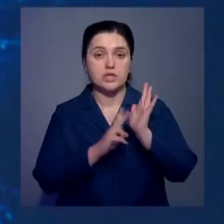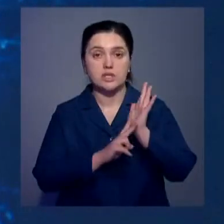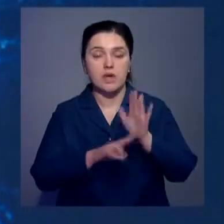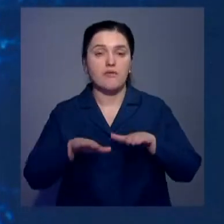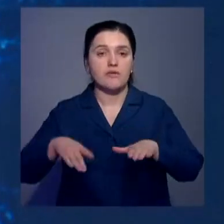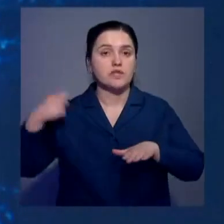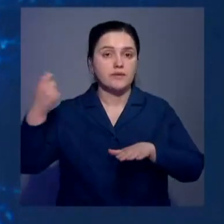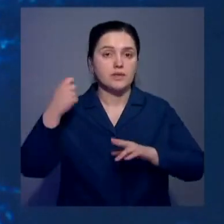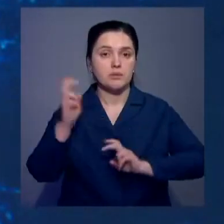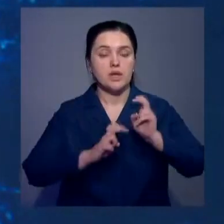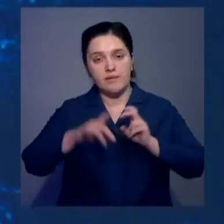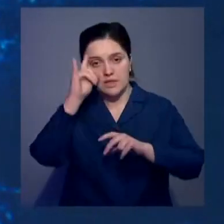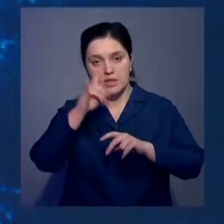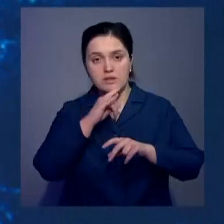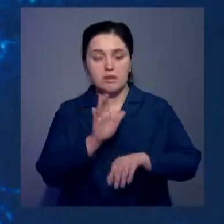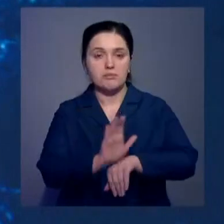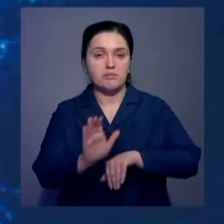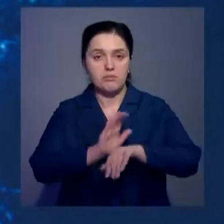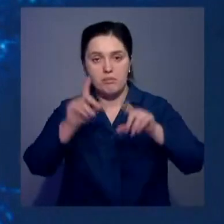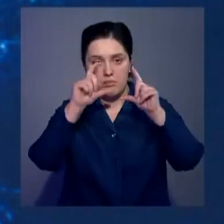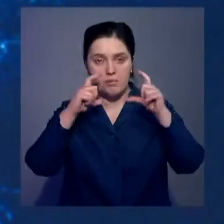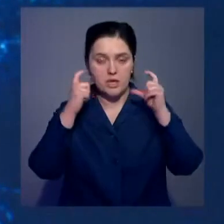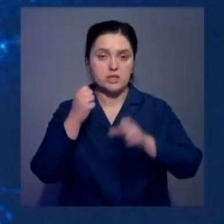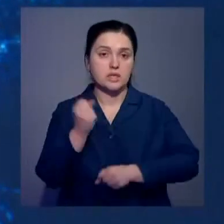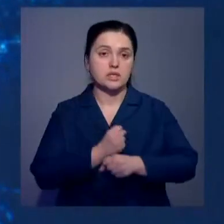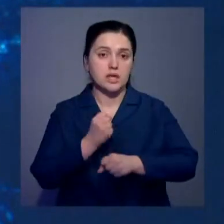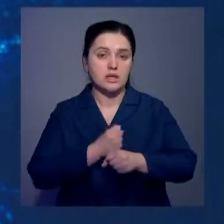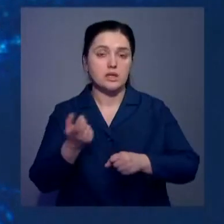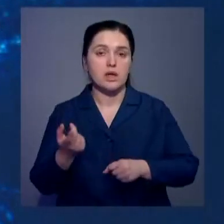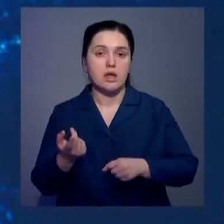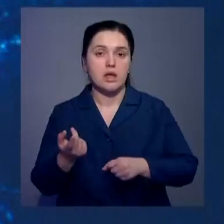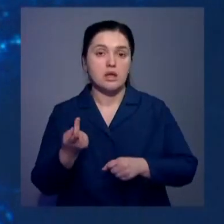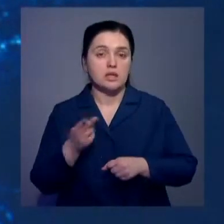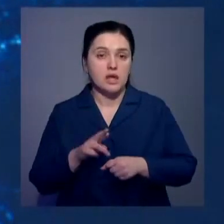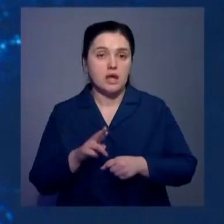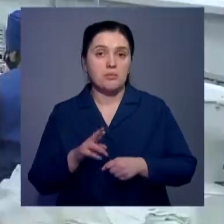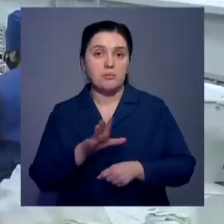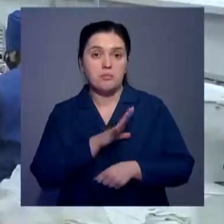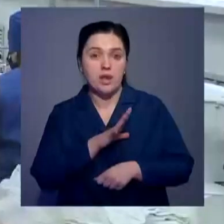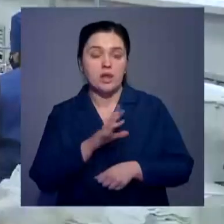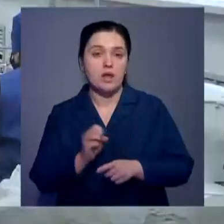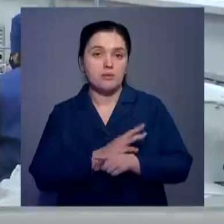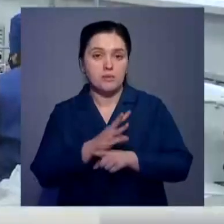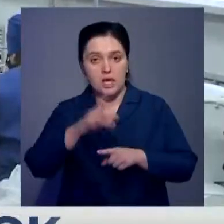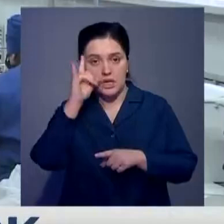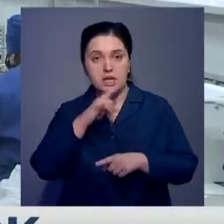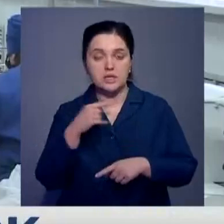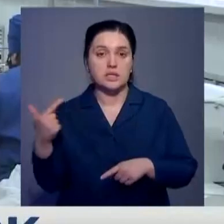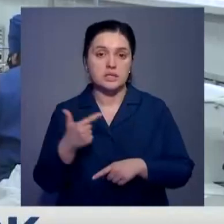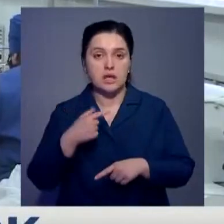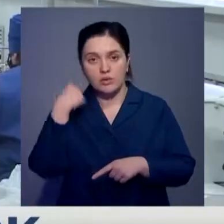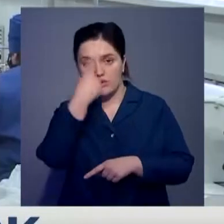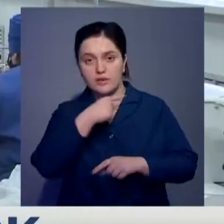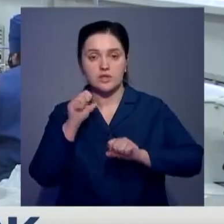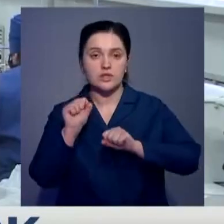больше 70 швейных предприятий в Казахстане перешли на производство масочных изделий. Сделано это было для обеспечения казахстанцев средствами